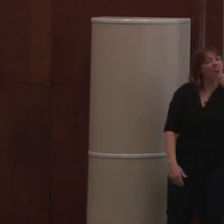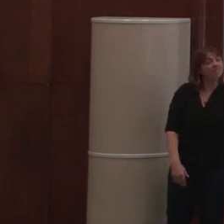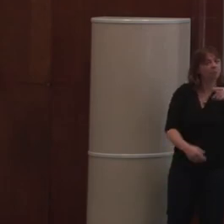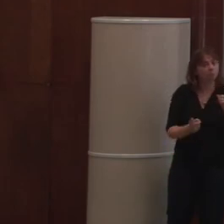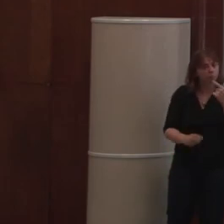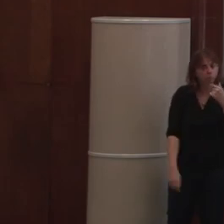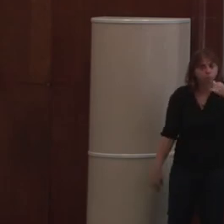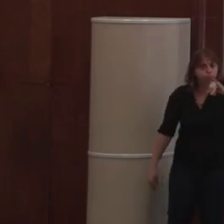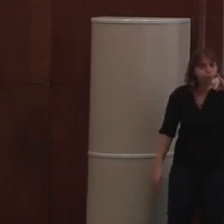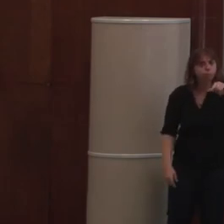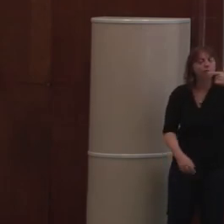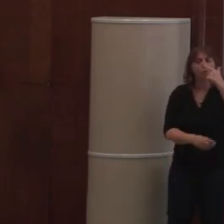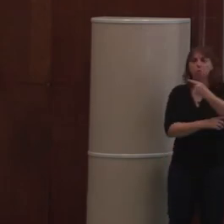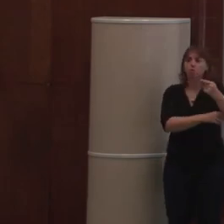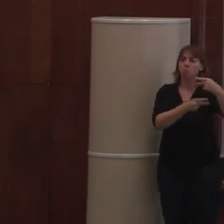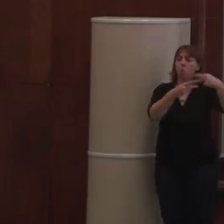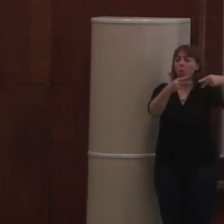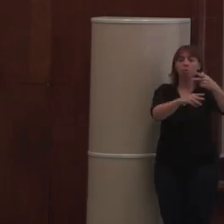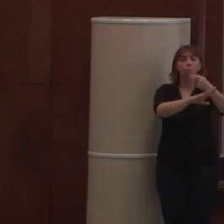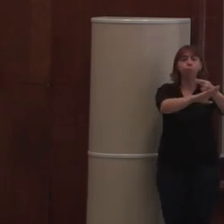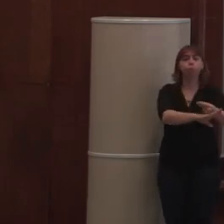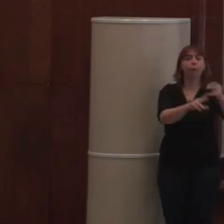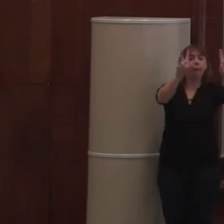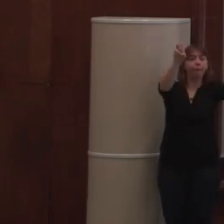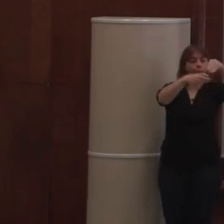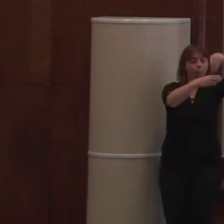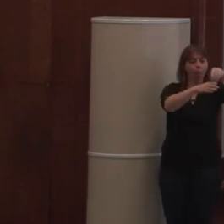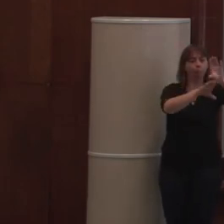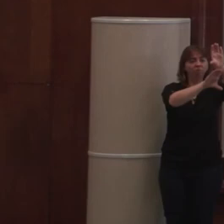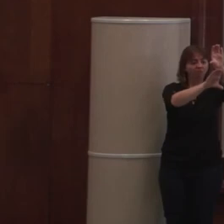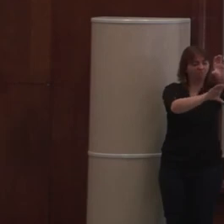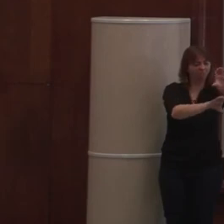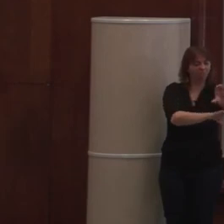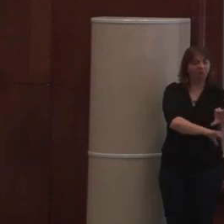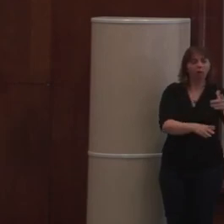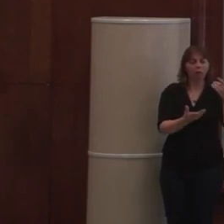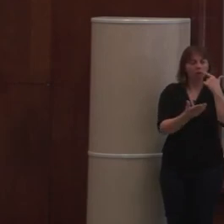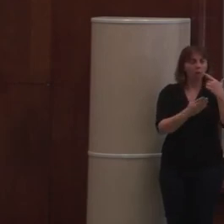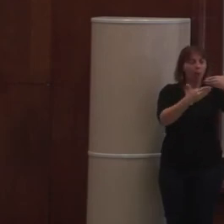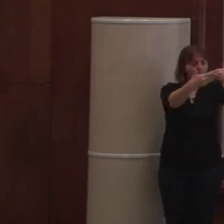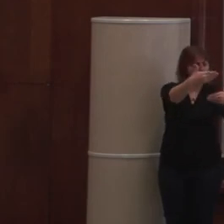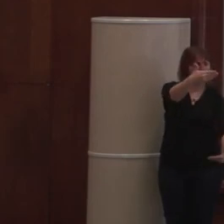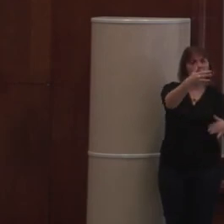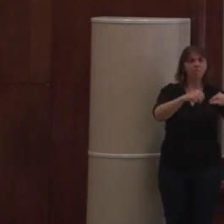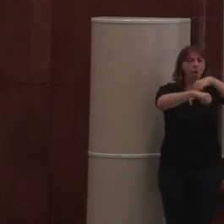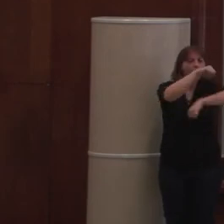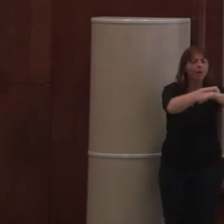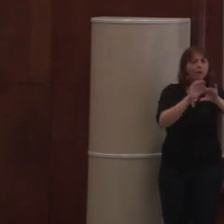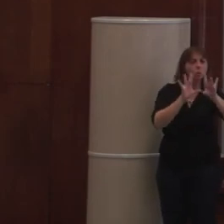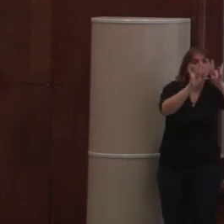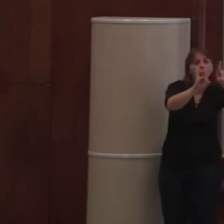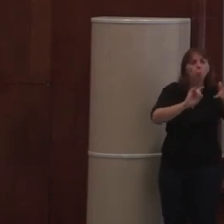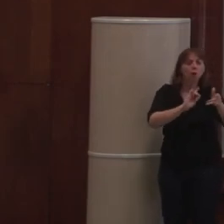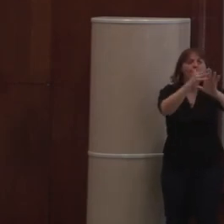C'est-à-dire qu'on peut juste stocker des pages avec un titre, un contenu, etc. Et il n a pas du tout de possibilité d'organiser, de taguer, de faire